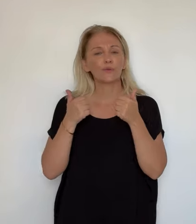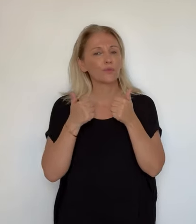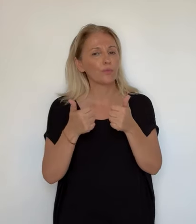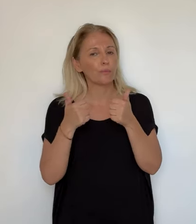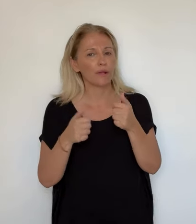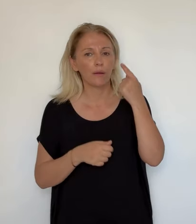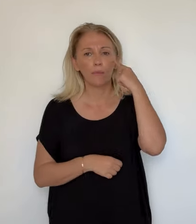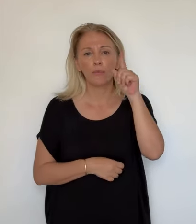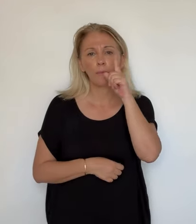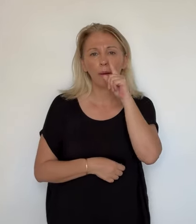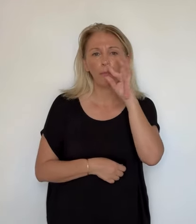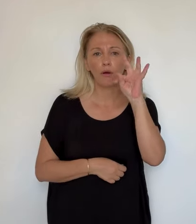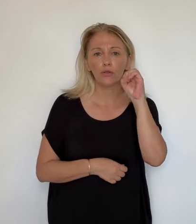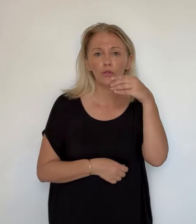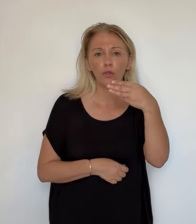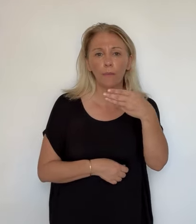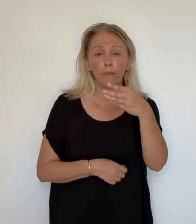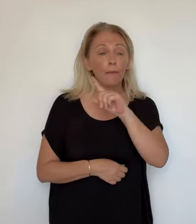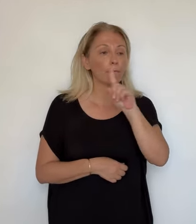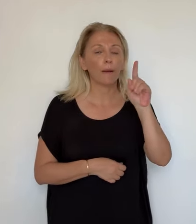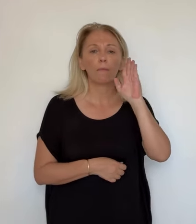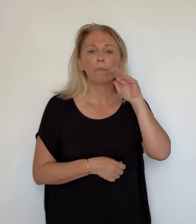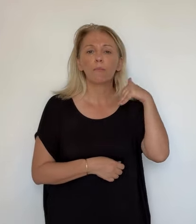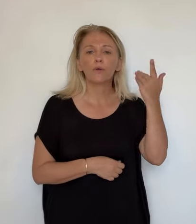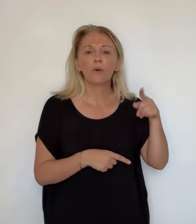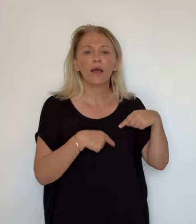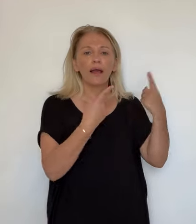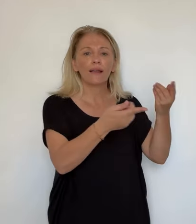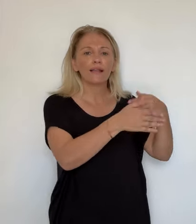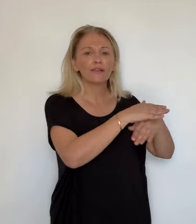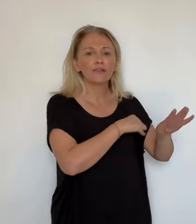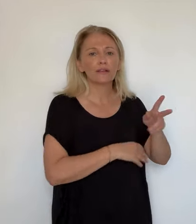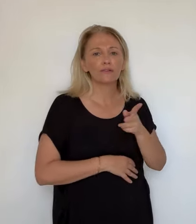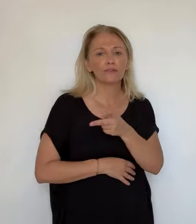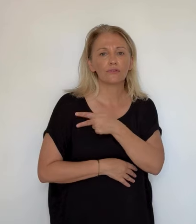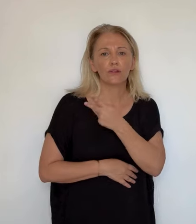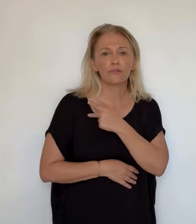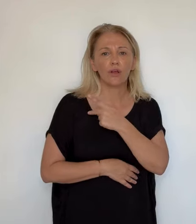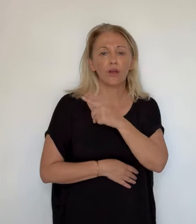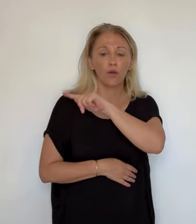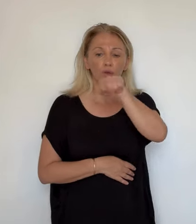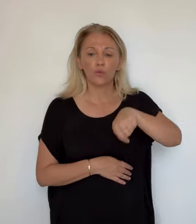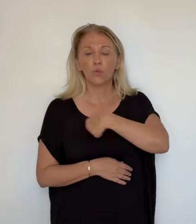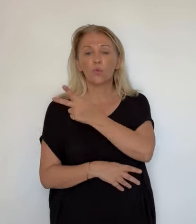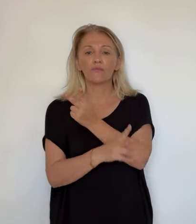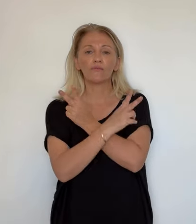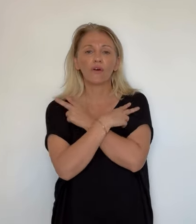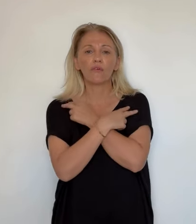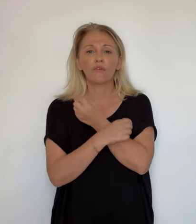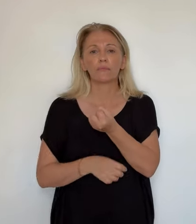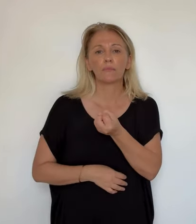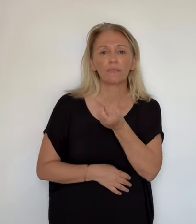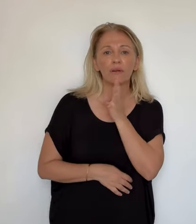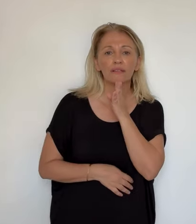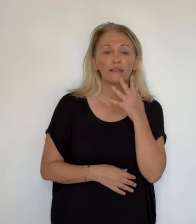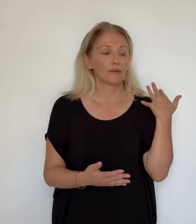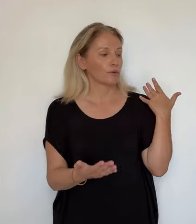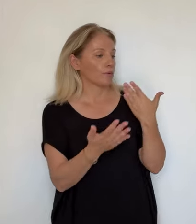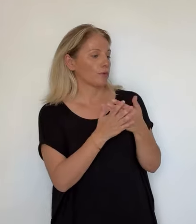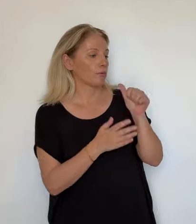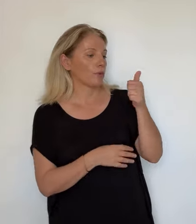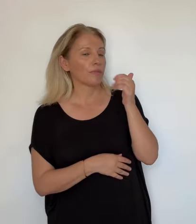Se faire soigner en officine, une aubaine pour la mère de Tom. Pas besoin de passer chez le médecin, donc nous en vacances c'est un plus.